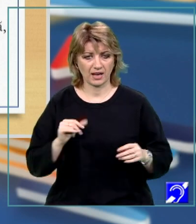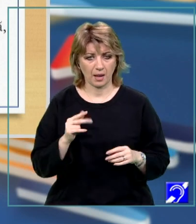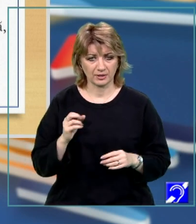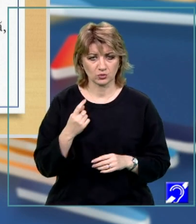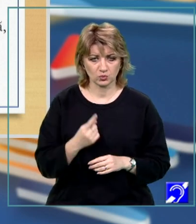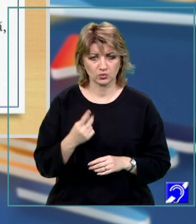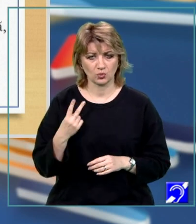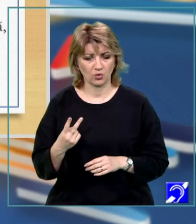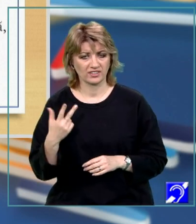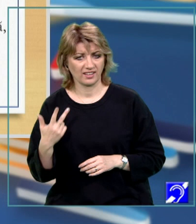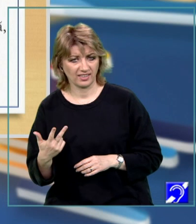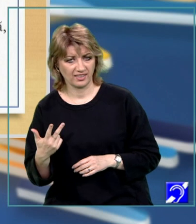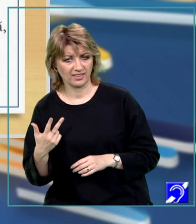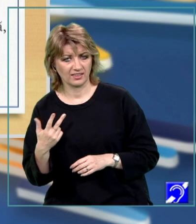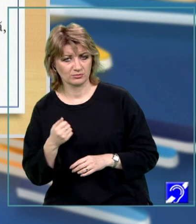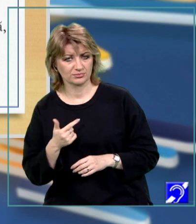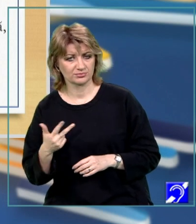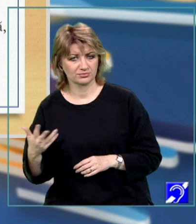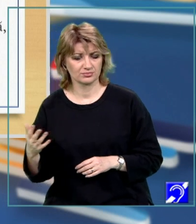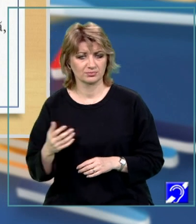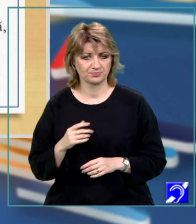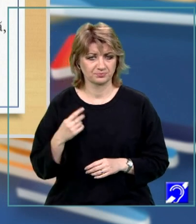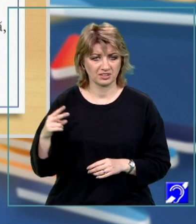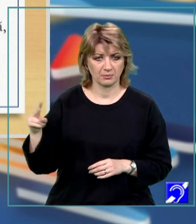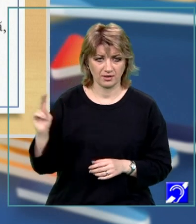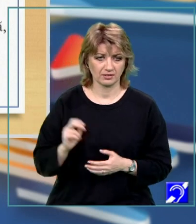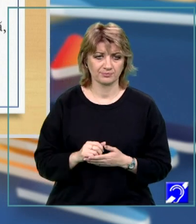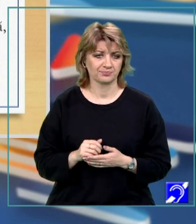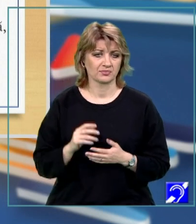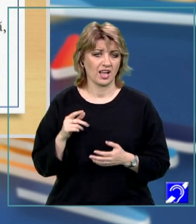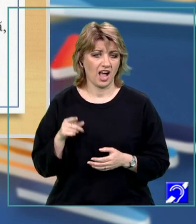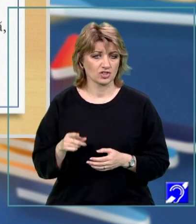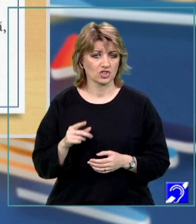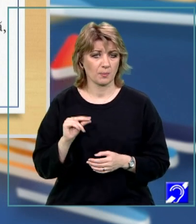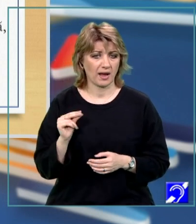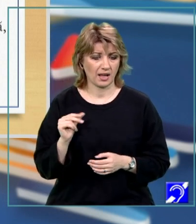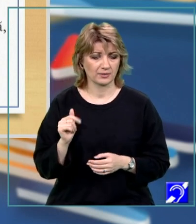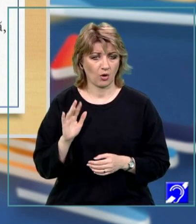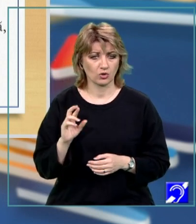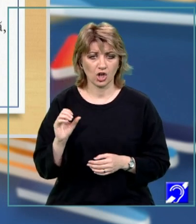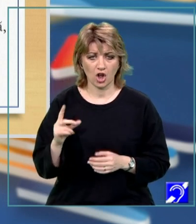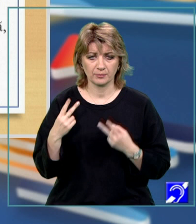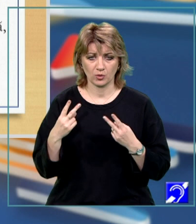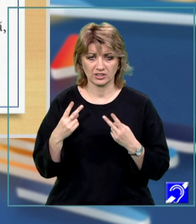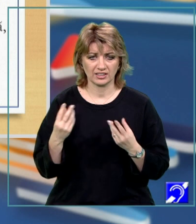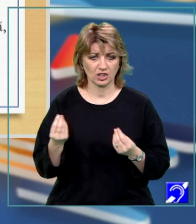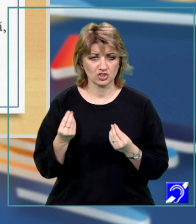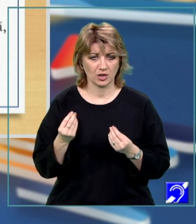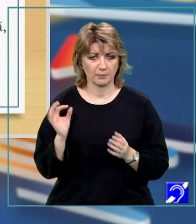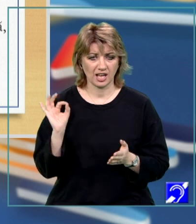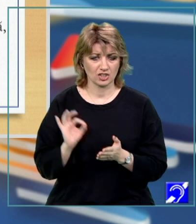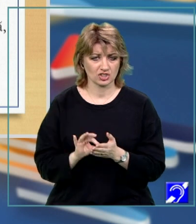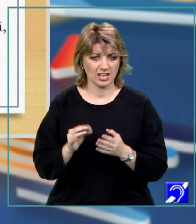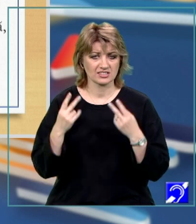parametru 1, parametru 2, parametru respectiv 3 și așa mai departe. Și acești parametri au un rol foarte important deoarece precizează